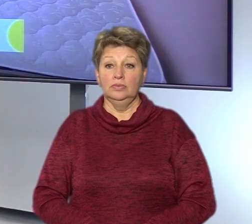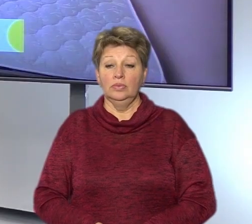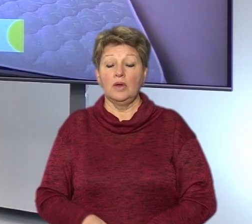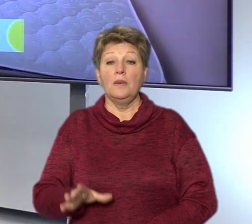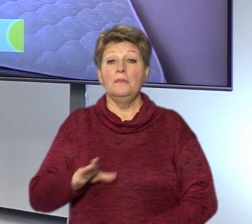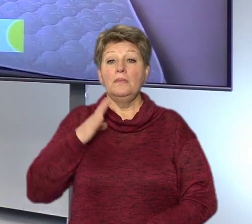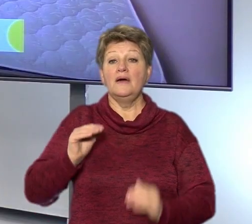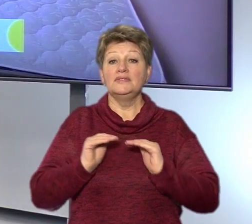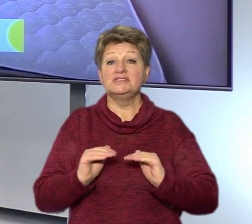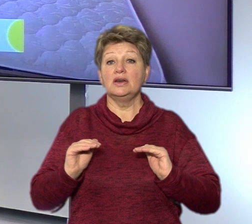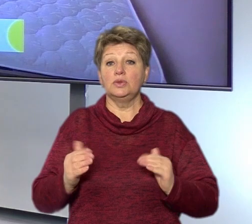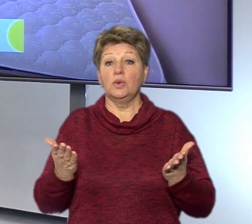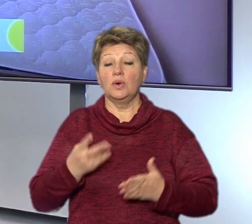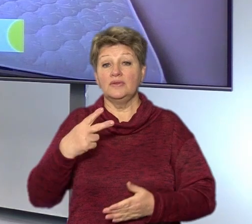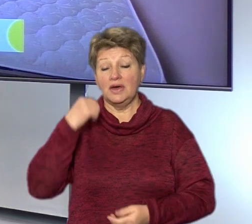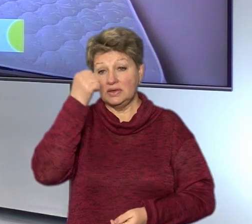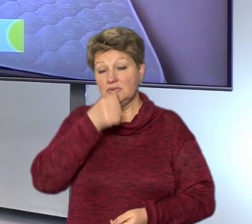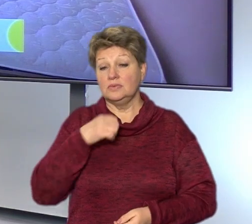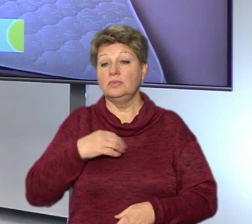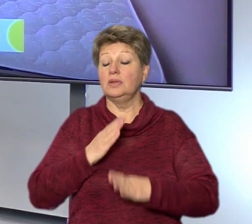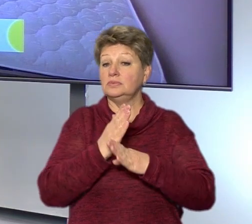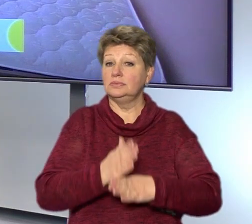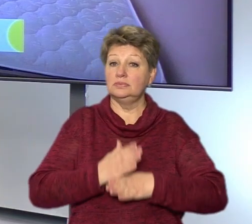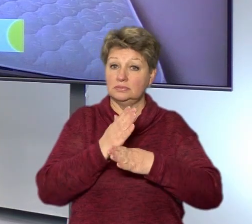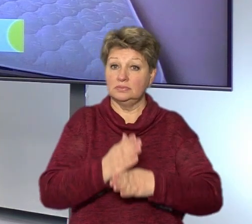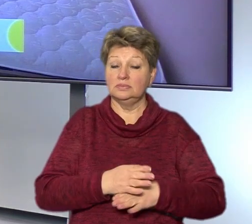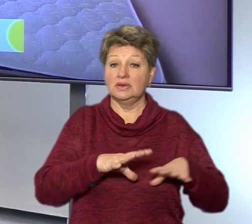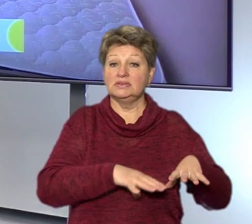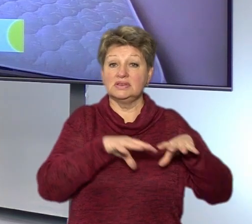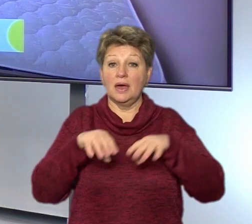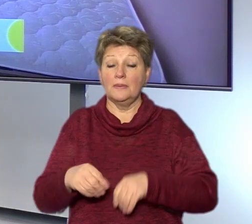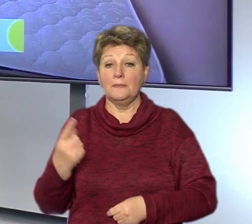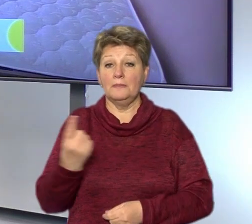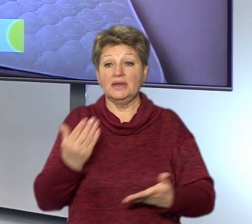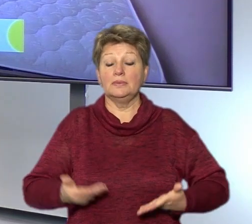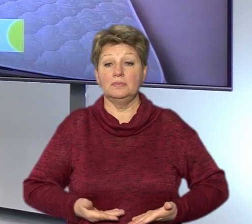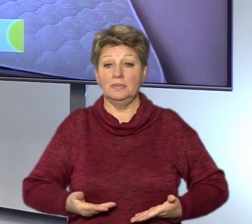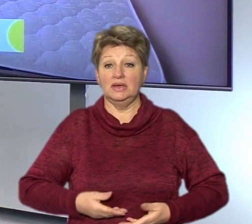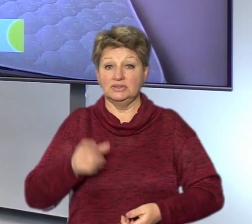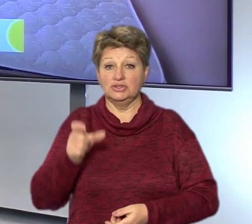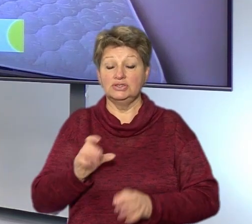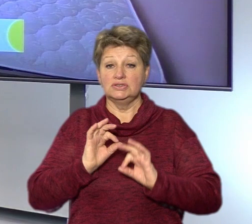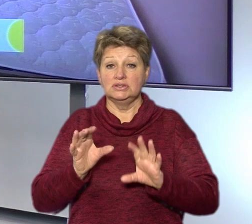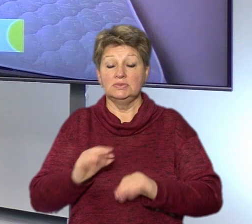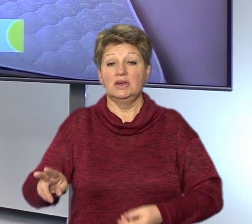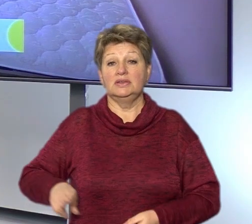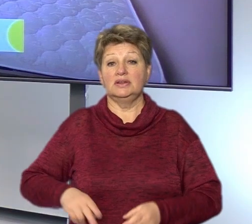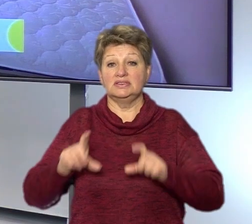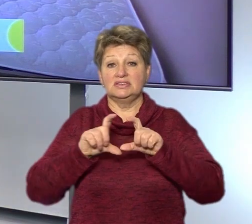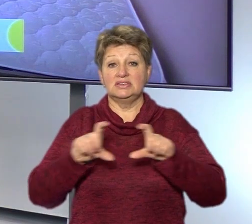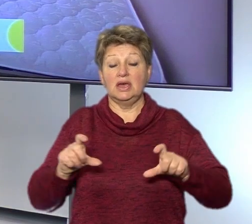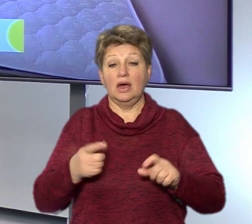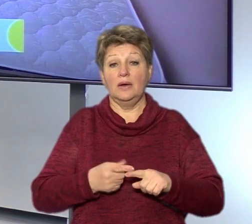колишній дитсадок, який понад 20 років стояв пусткою, заселились перші мешканці, розповів директор департаменту освіти та